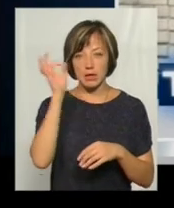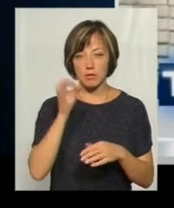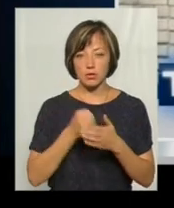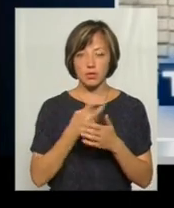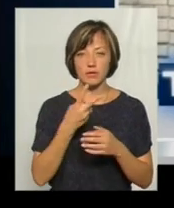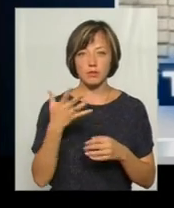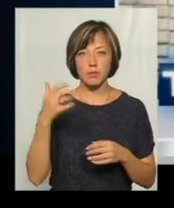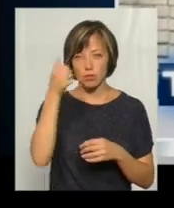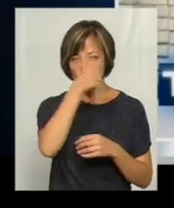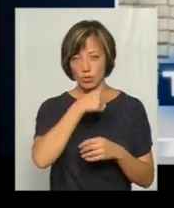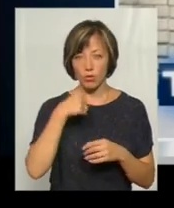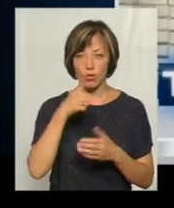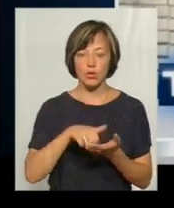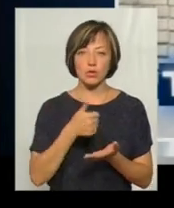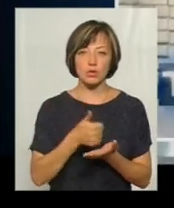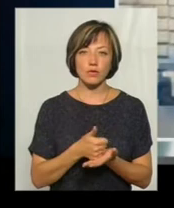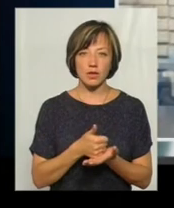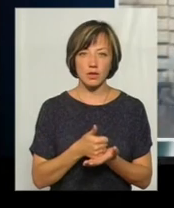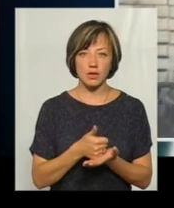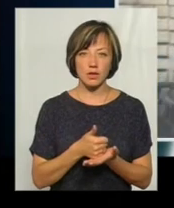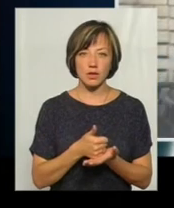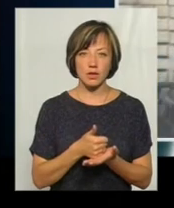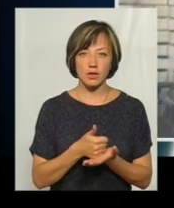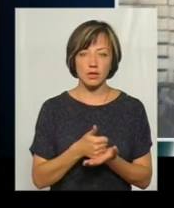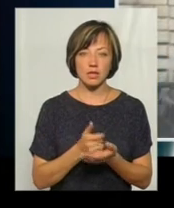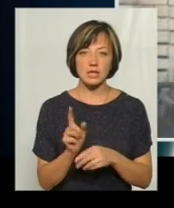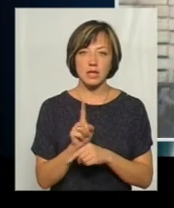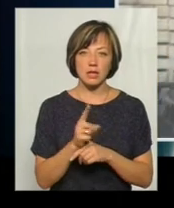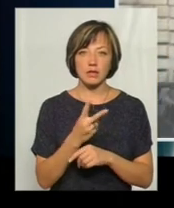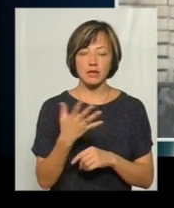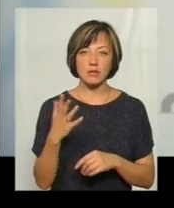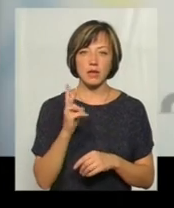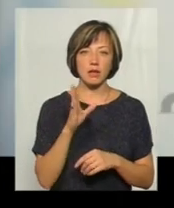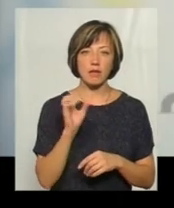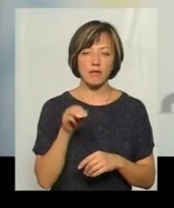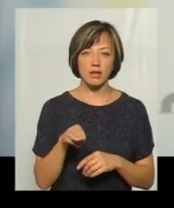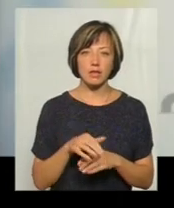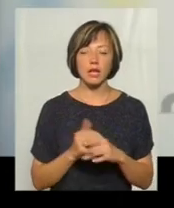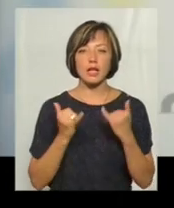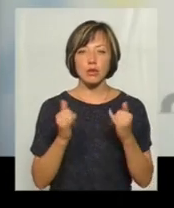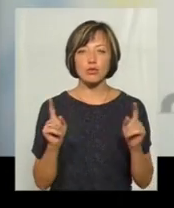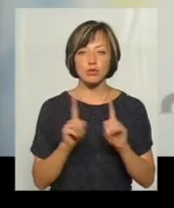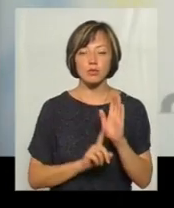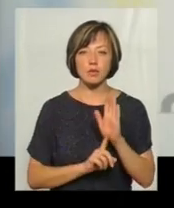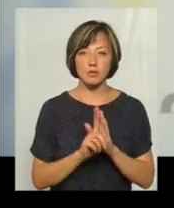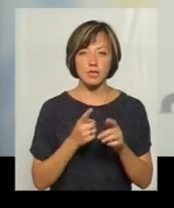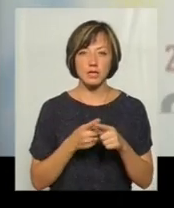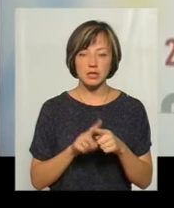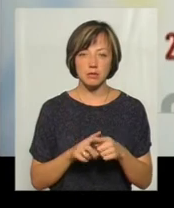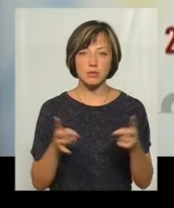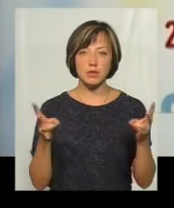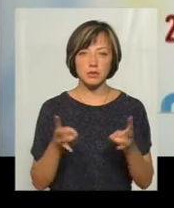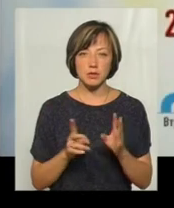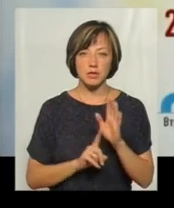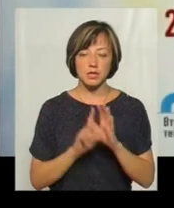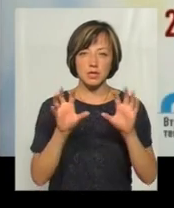року собі основний стандарт 25 кВт. Для того, щоб запустити цей ринок, це потрібно запустити